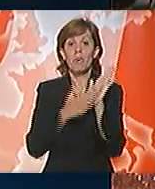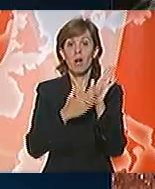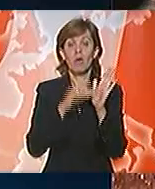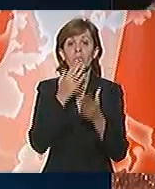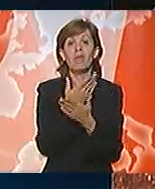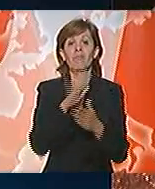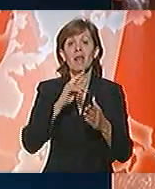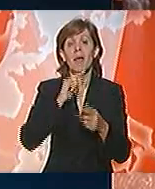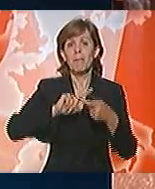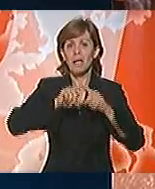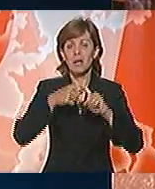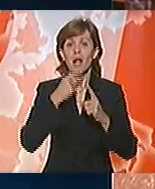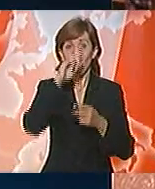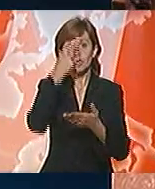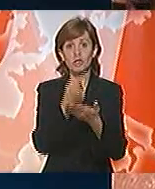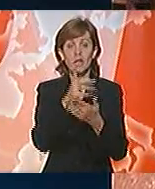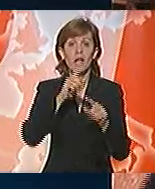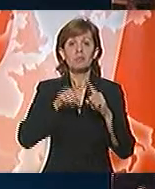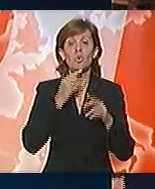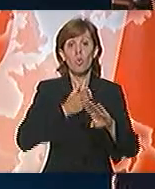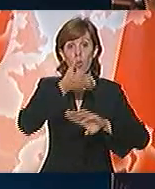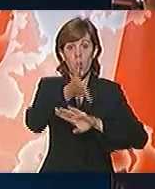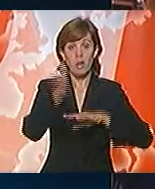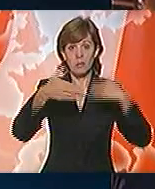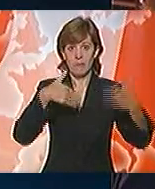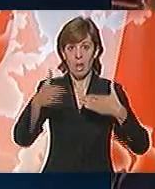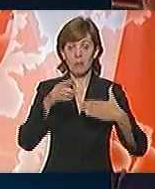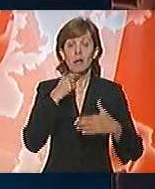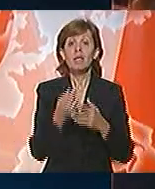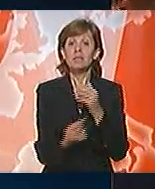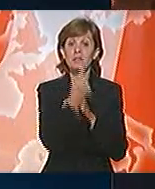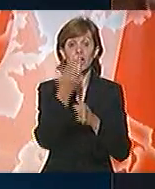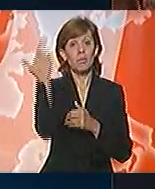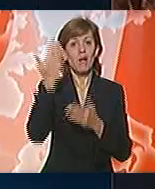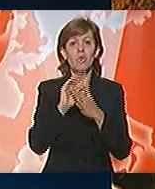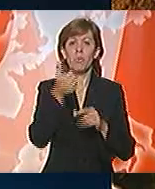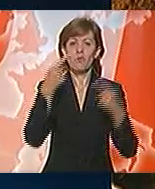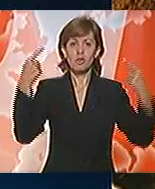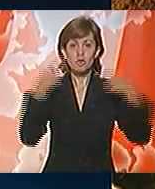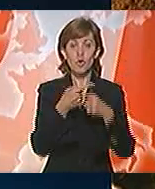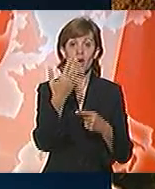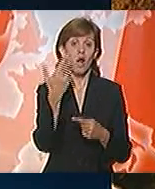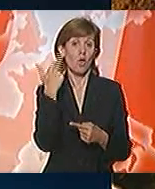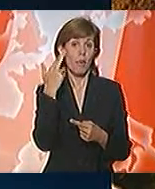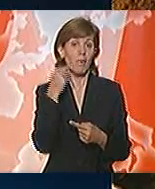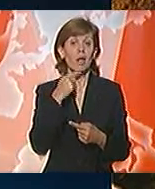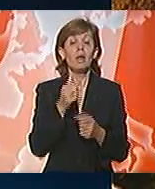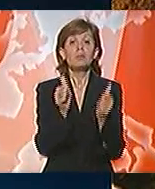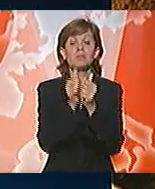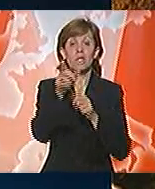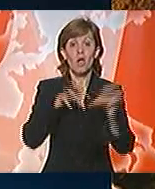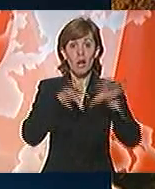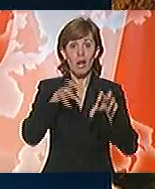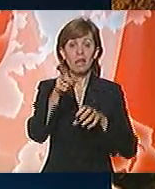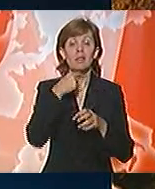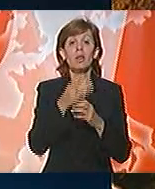pričinjena je materijalna šteta na glavnom ulazu. Incidentu je prethodio verbalni sukob nekoliko mladića sa radnicima